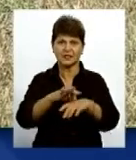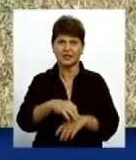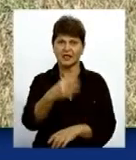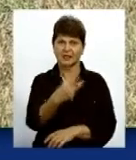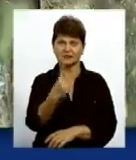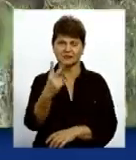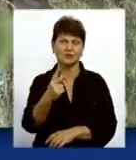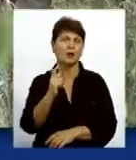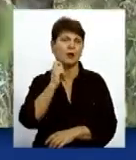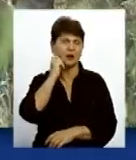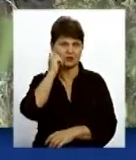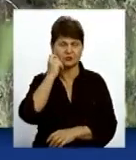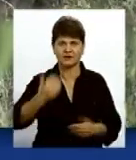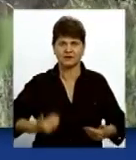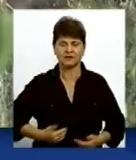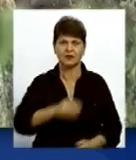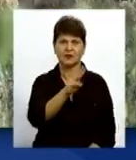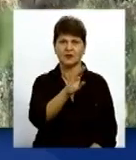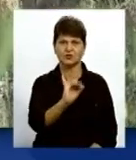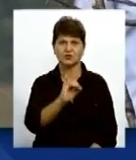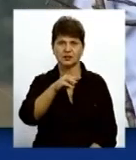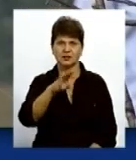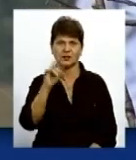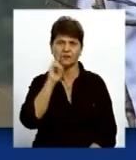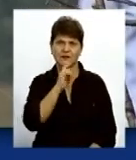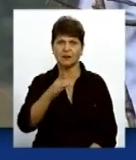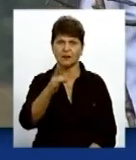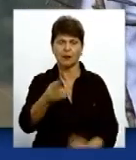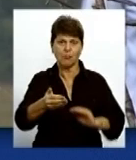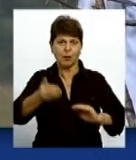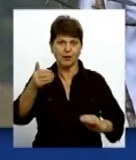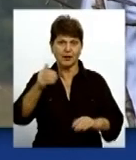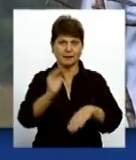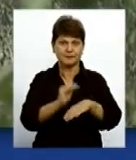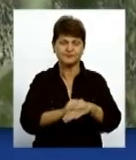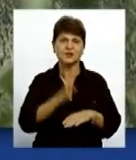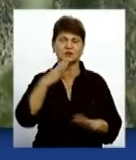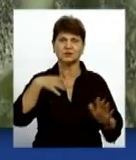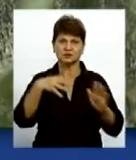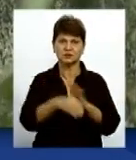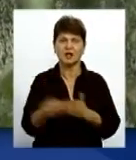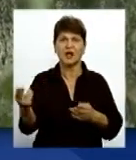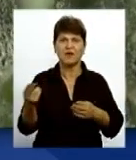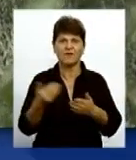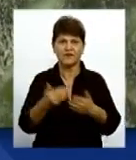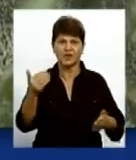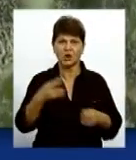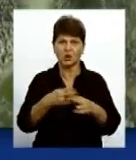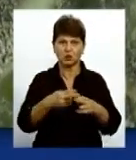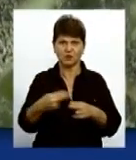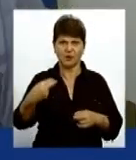-річних мешканків села Щітки Вінницького району Попереднє встановлено, що загинула жінка від ножових поранень